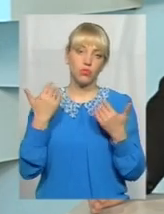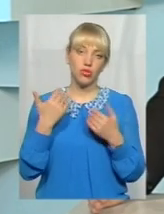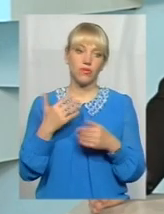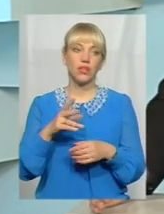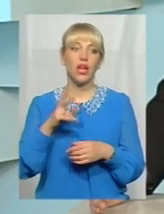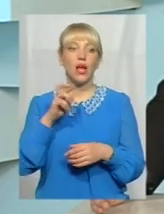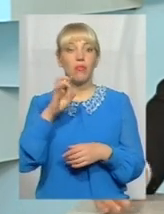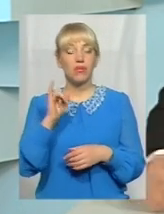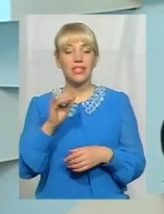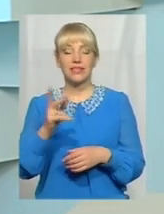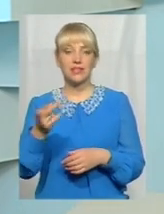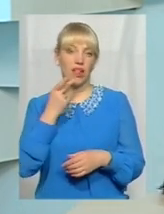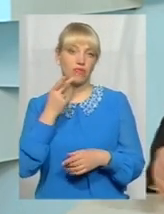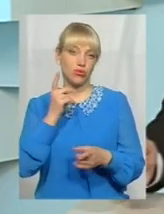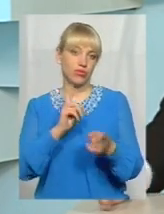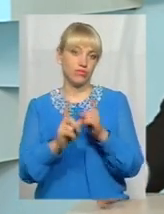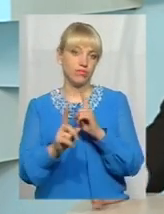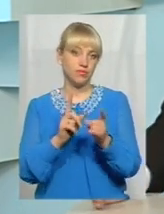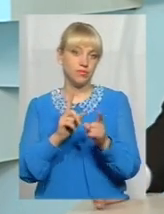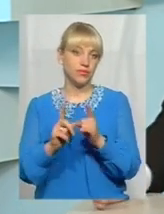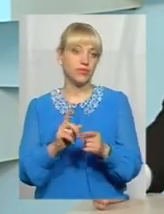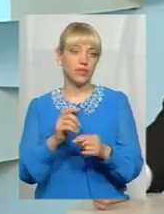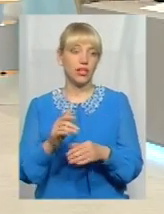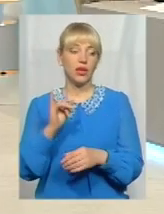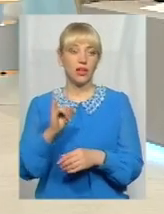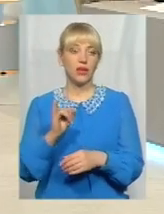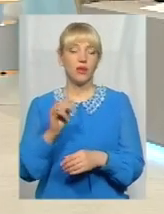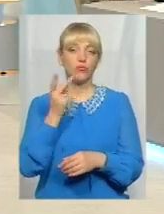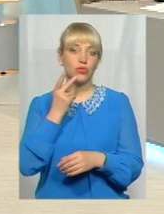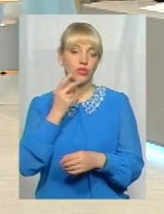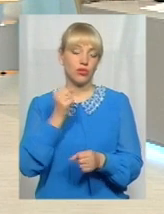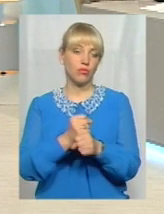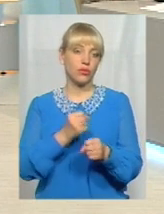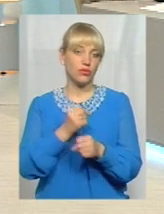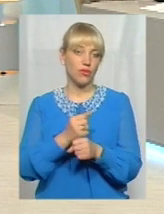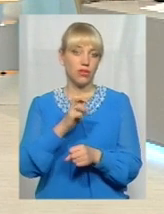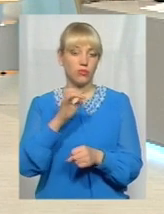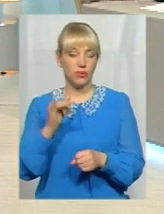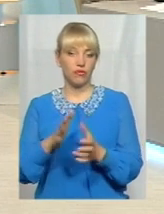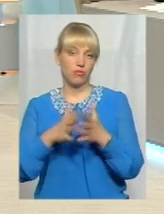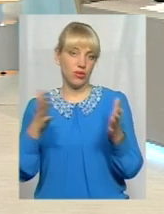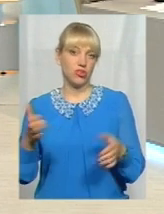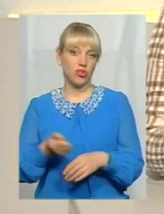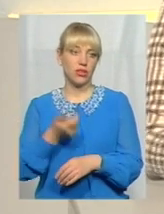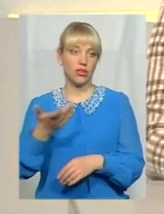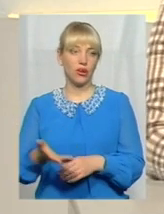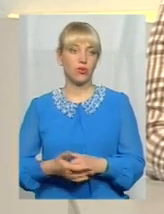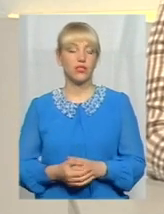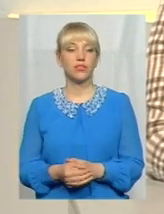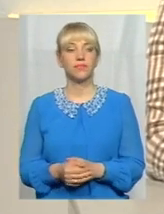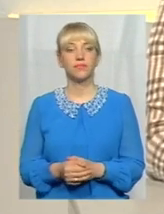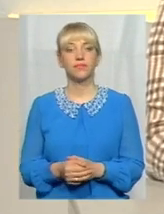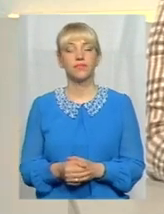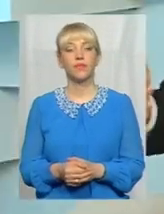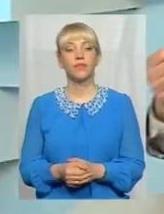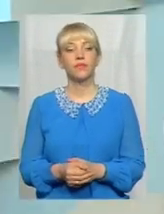Вони би ходили цілий день і ходили в більшій кількості. І,